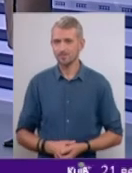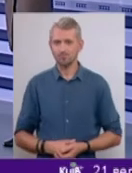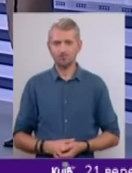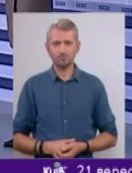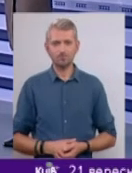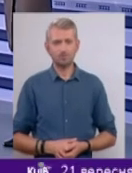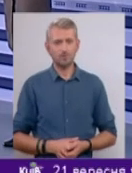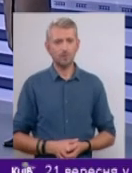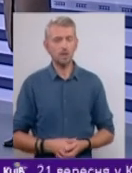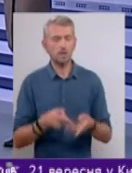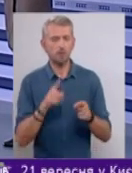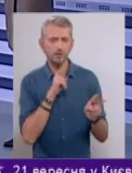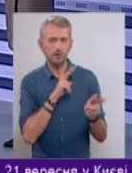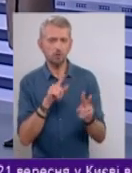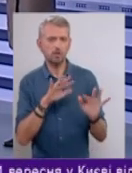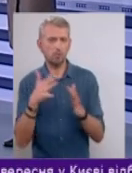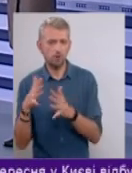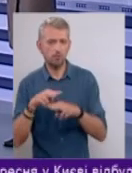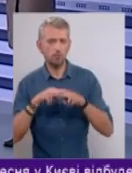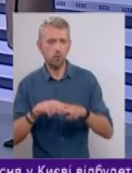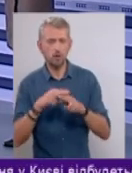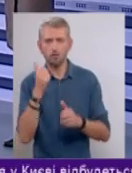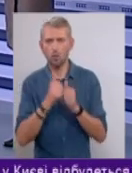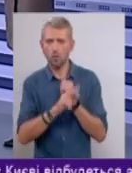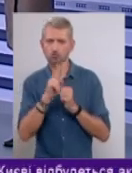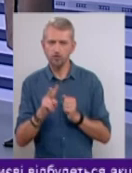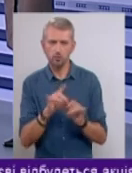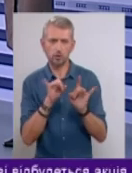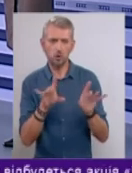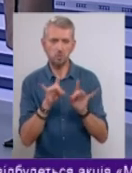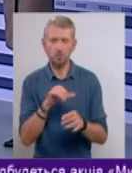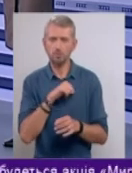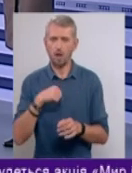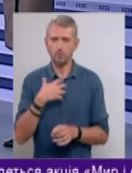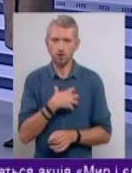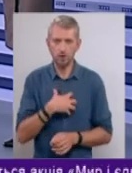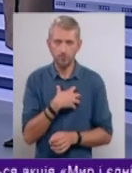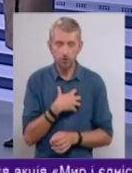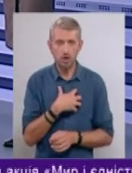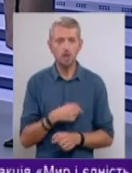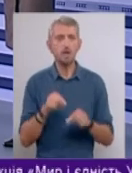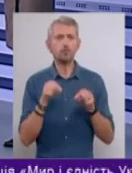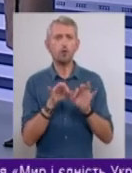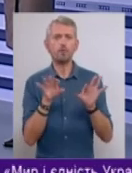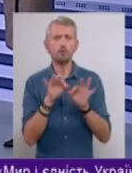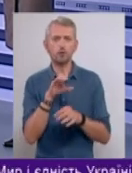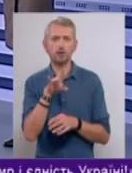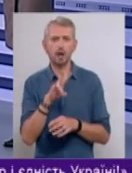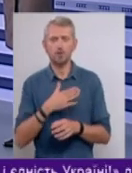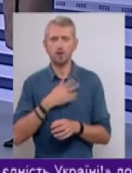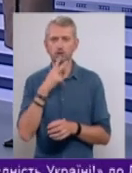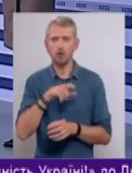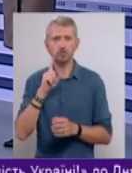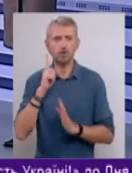Так, справді стежимо за подіями у столиці і щодві години розповідаємо про найважливіше. Ну і, зокрема, у цьому випуску СТН наші